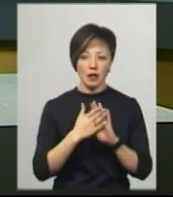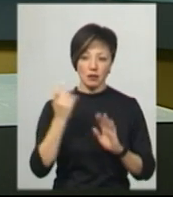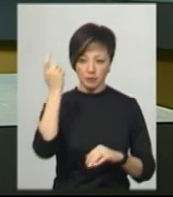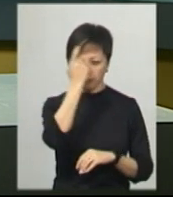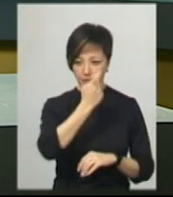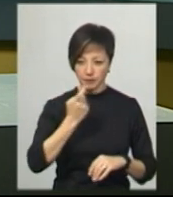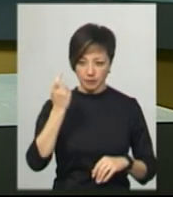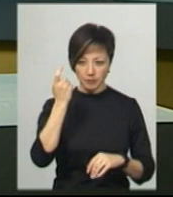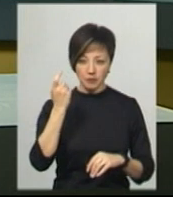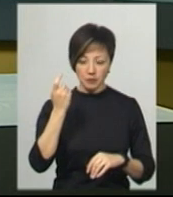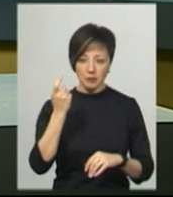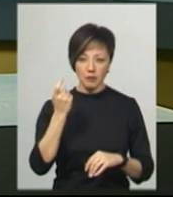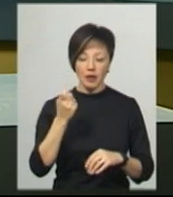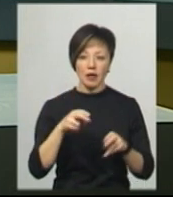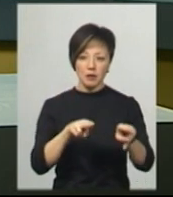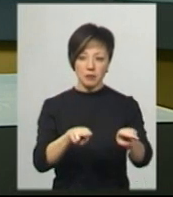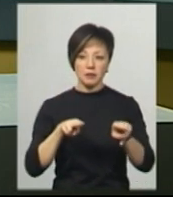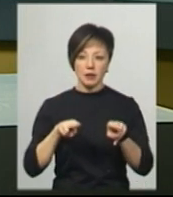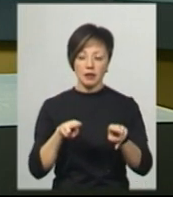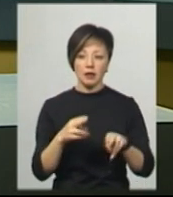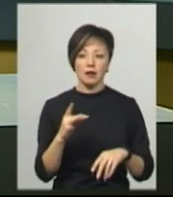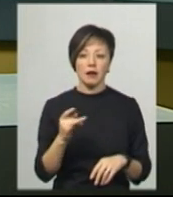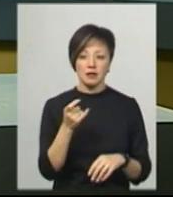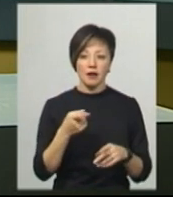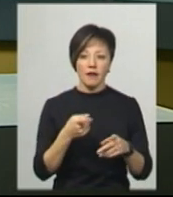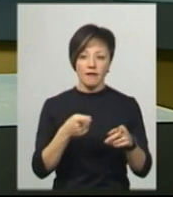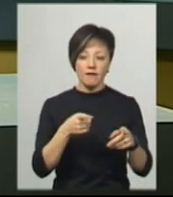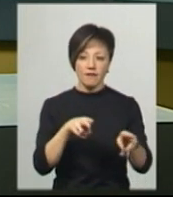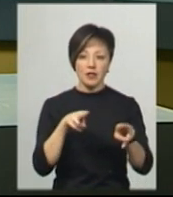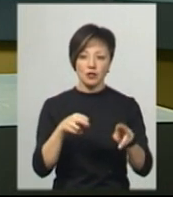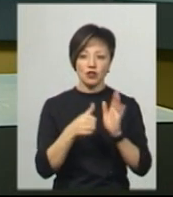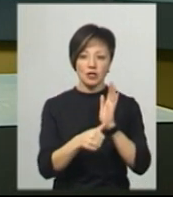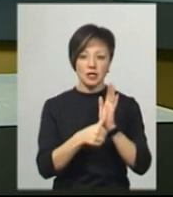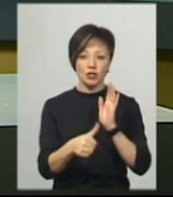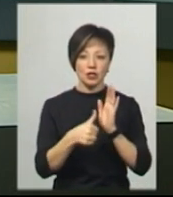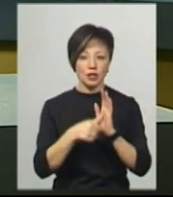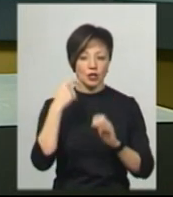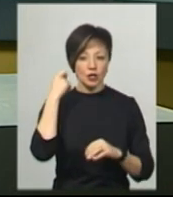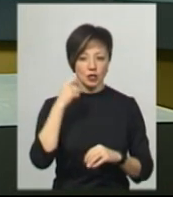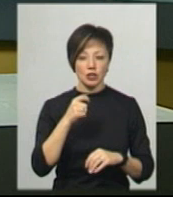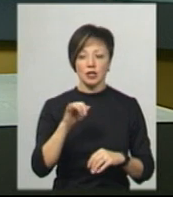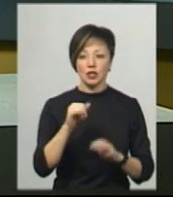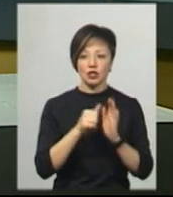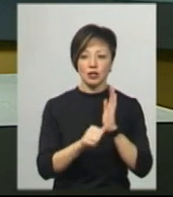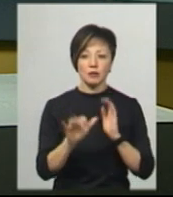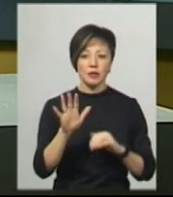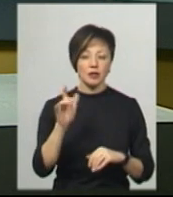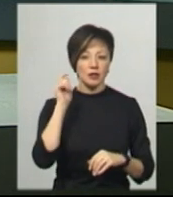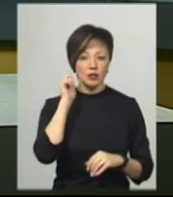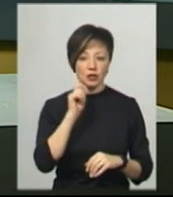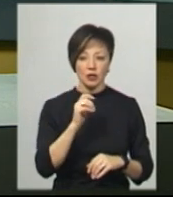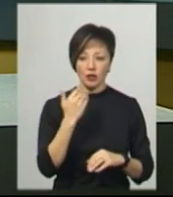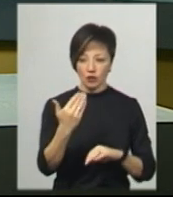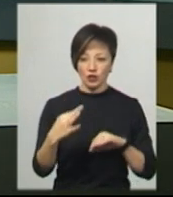алкогольного сп'яніння, з мисливської рушниці, кілька разів вистрілив у 66-річного тесті та 65-річну